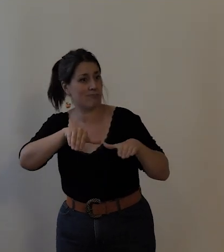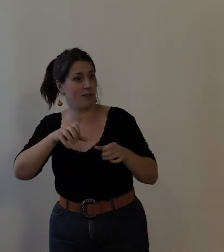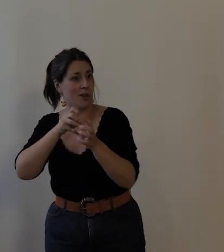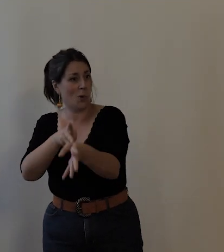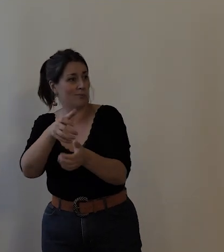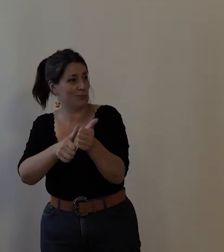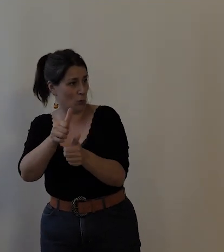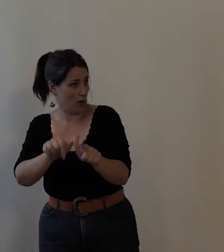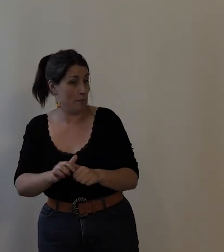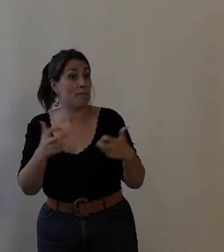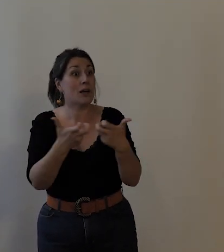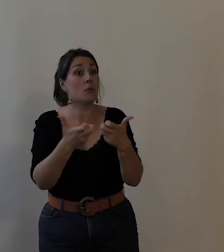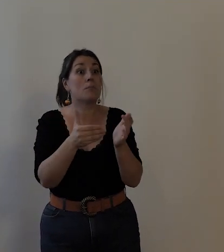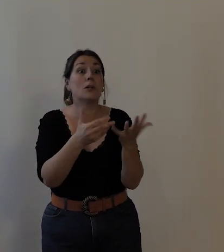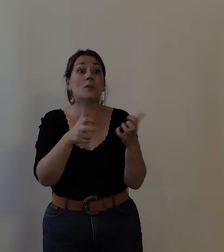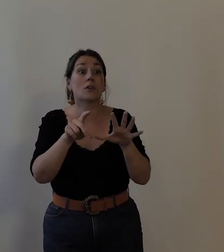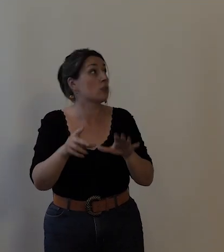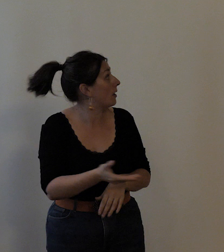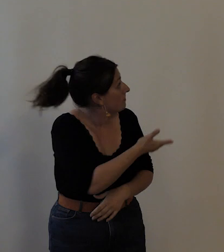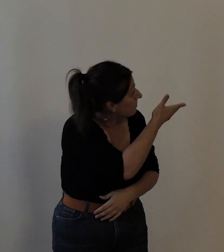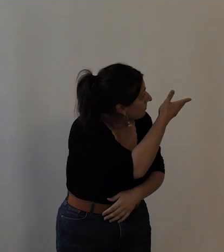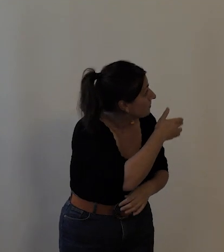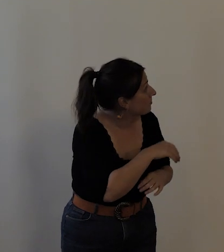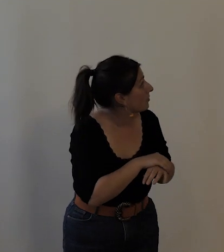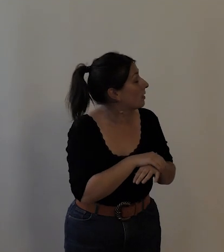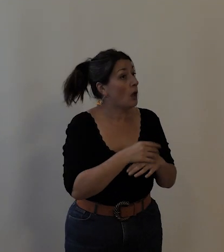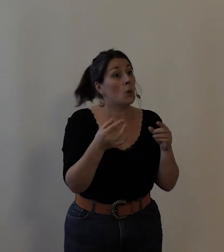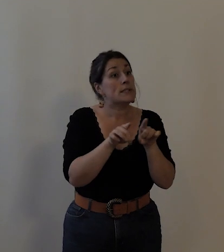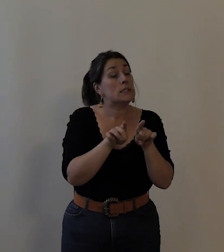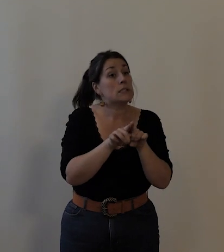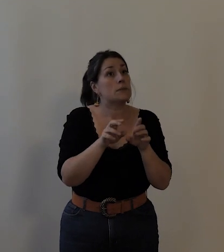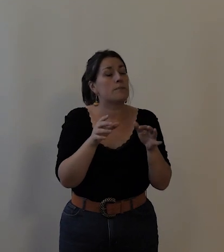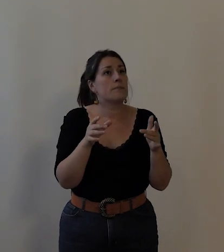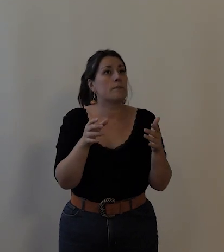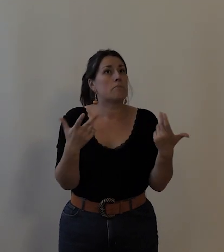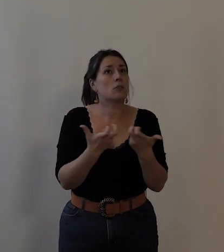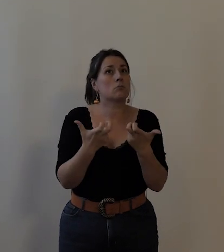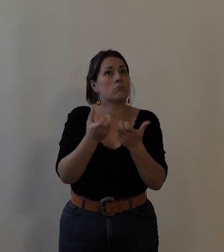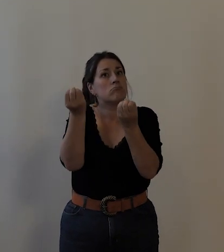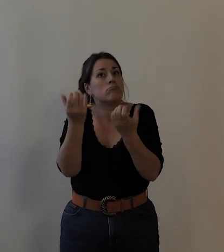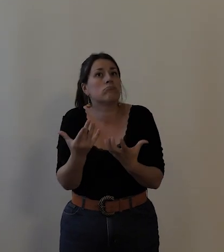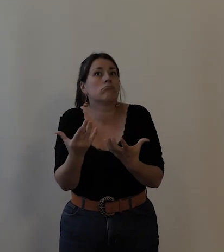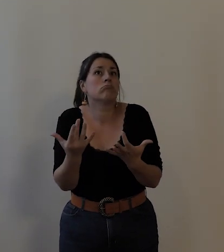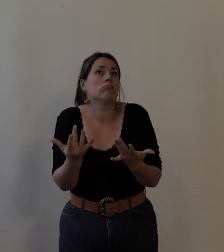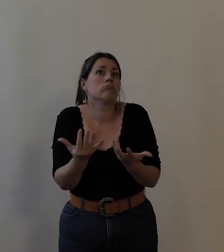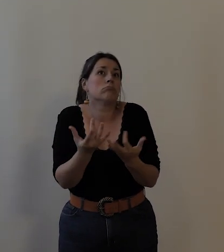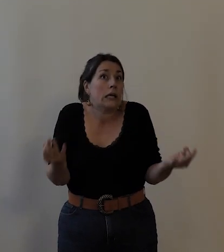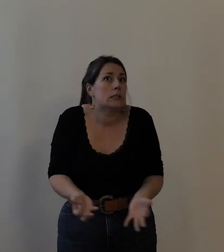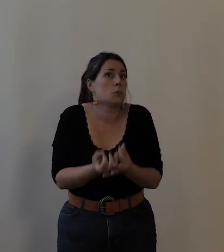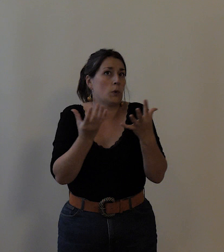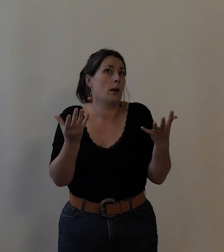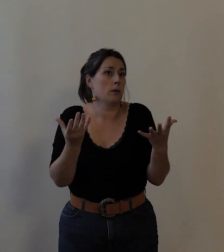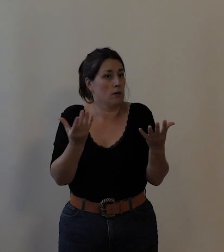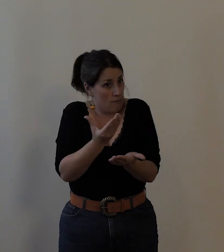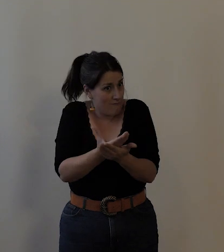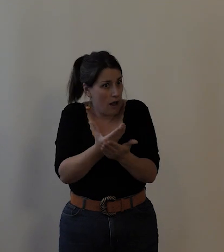1880. C'est le cas, à nouveau, lorsqu'il y a des manifestations exceptionnelles,